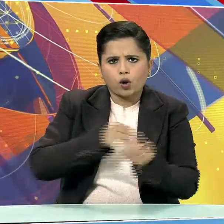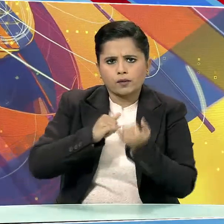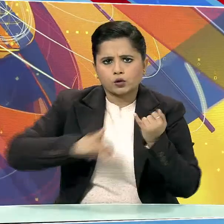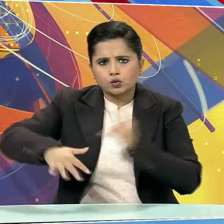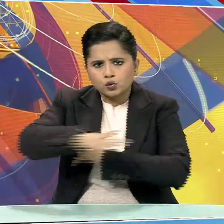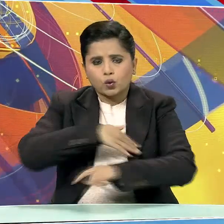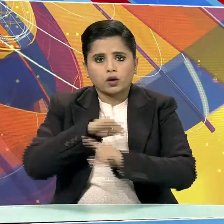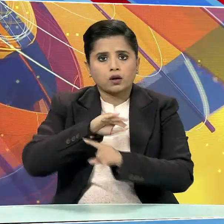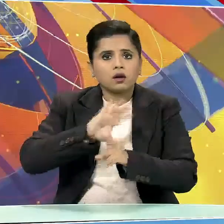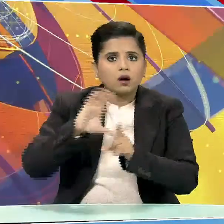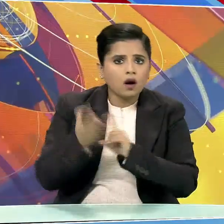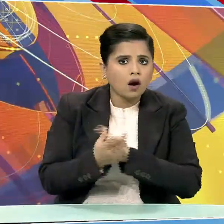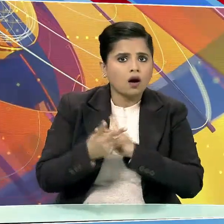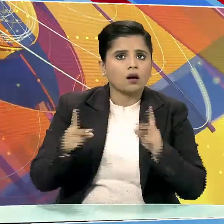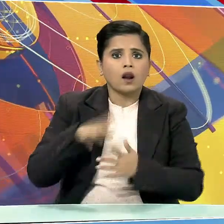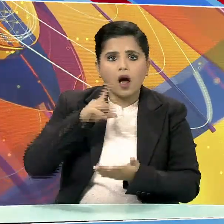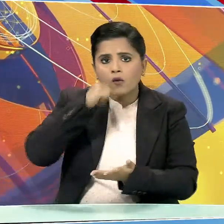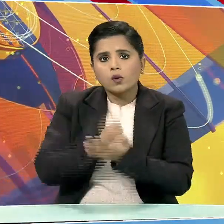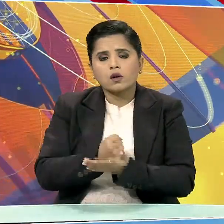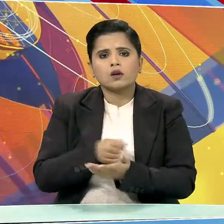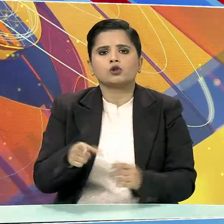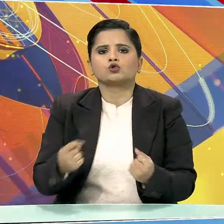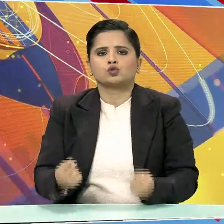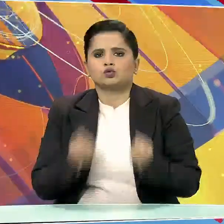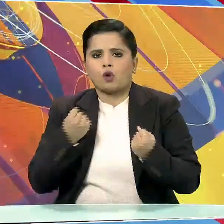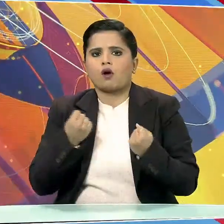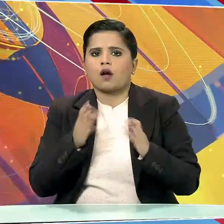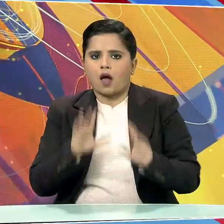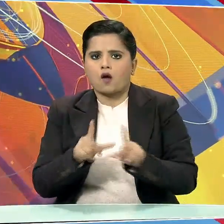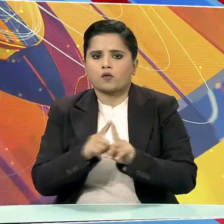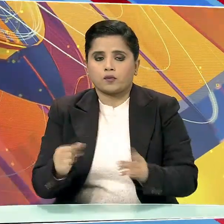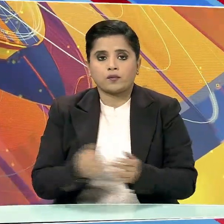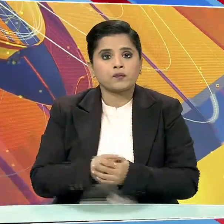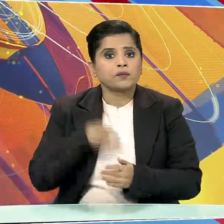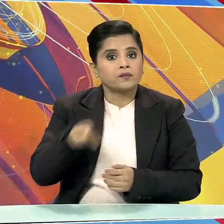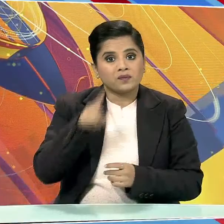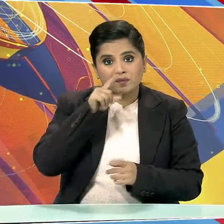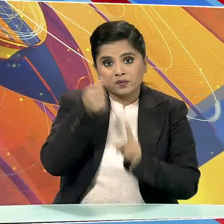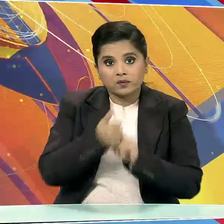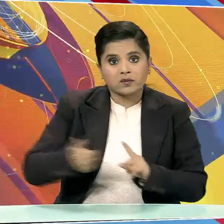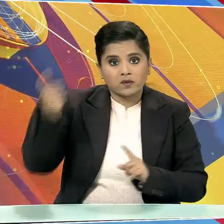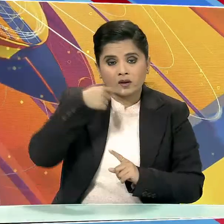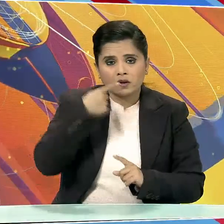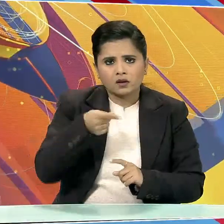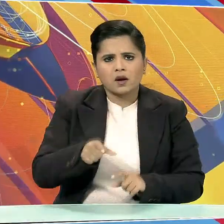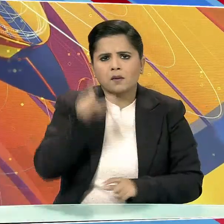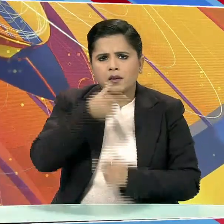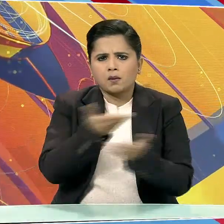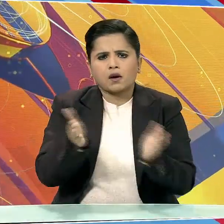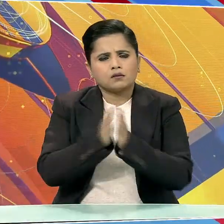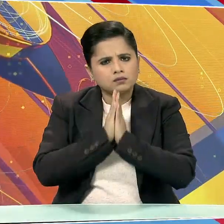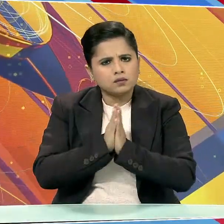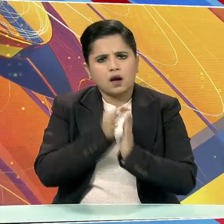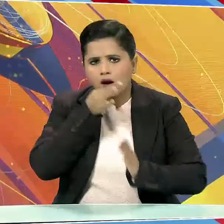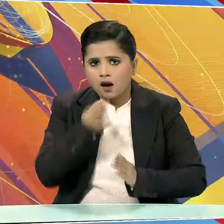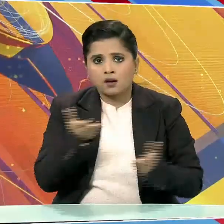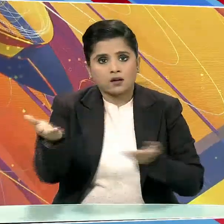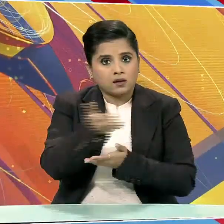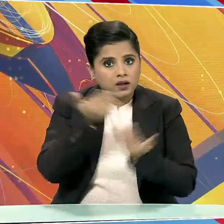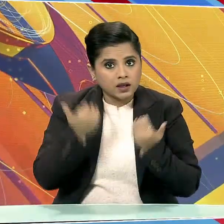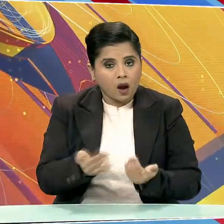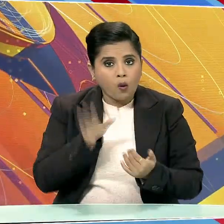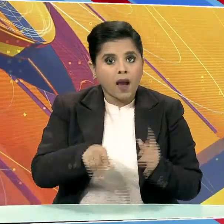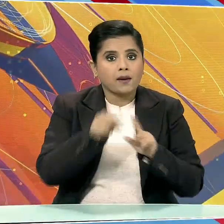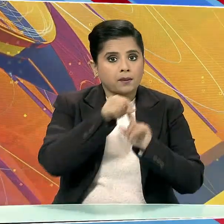और सांस्कृतिक अधिकारों को शशक्त कर रही है राश्पती मुर्भू ने जनता से अपील की कि वैं मौजूदा